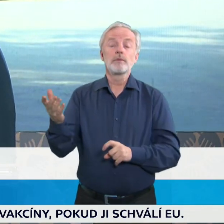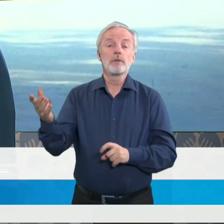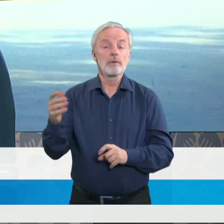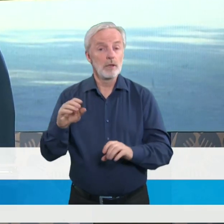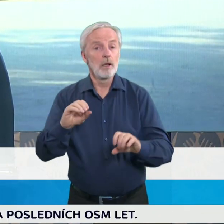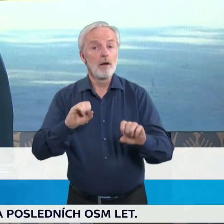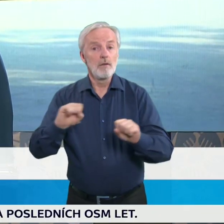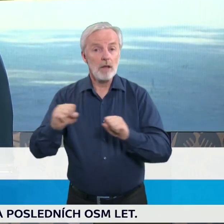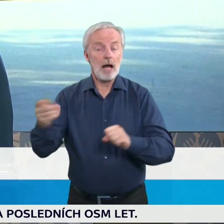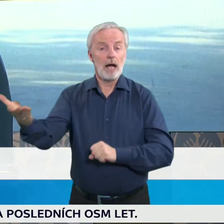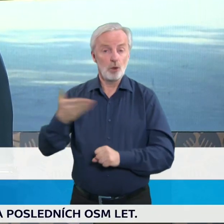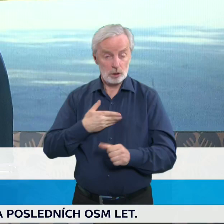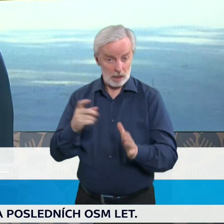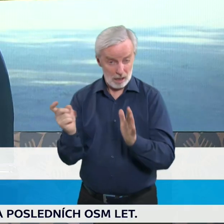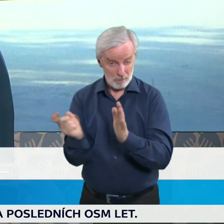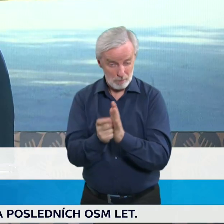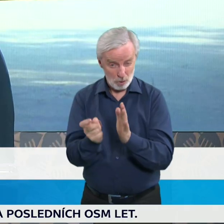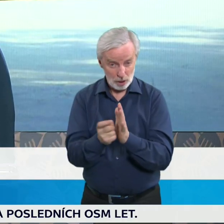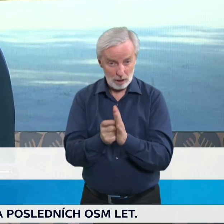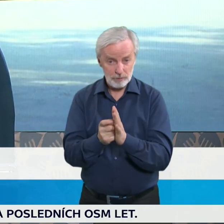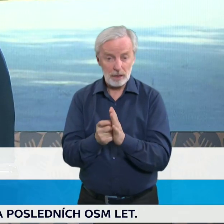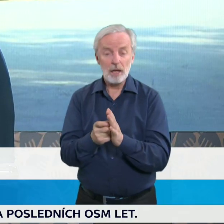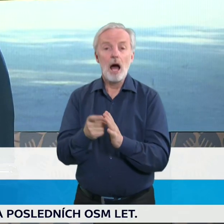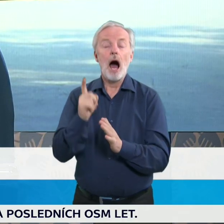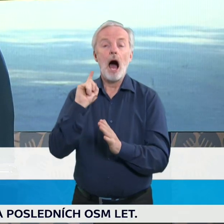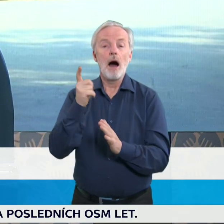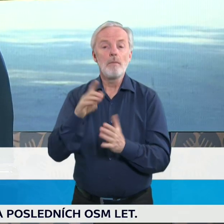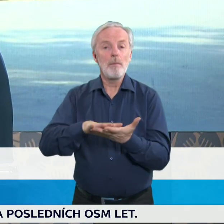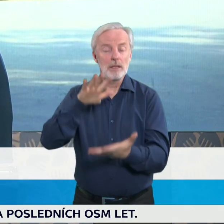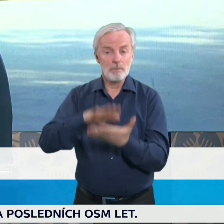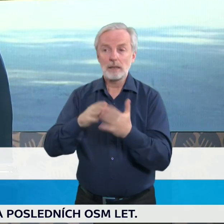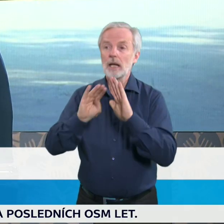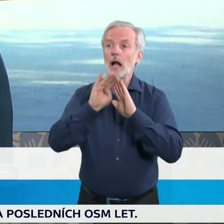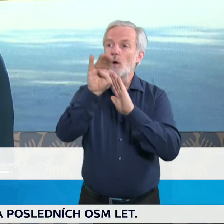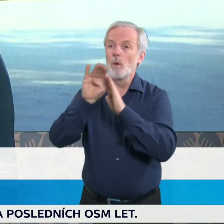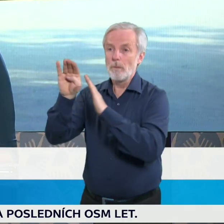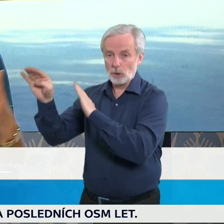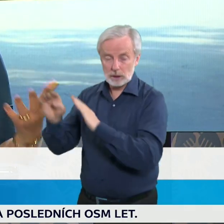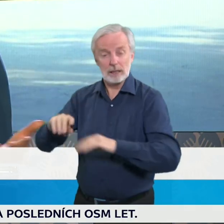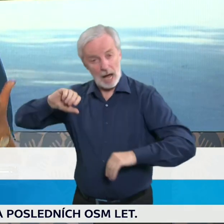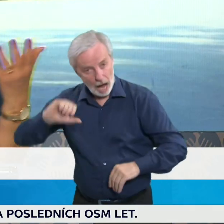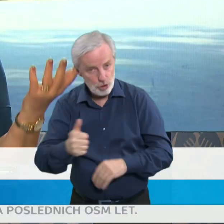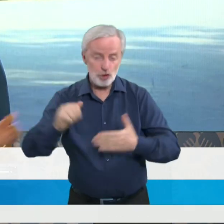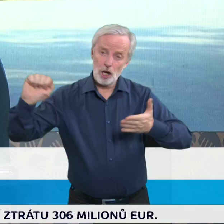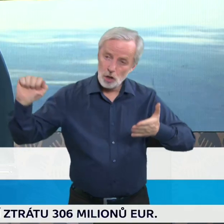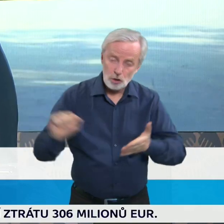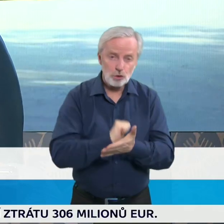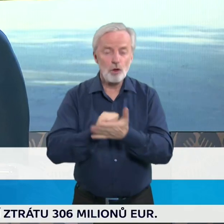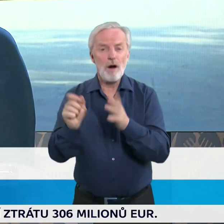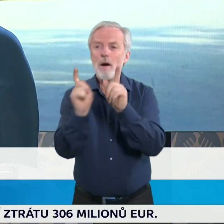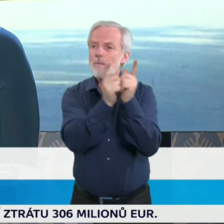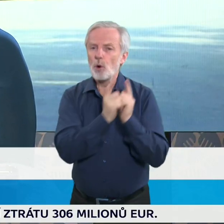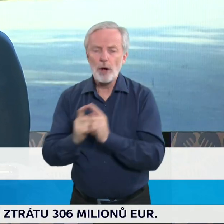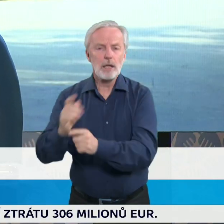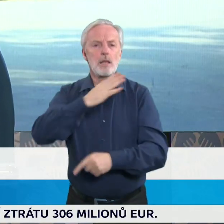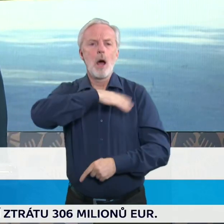a poslat materiál ještě do vnějšího připomínkového řízení, tak aby všechny rezorty a případně další